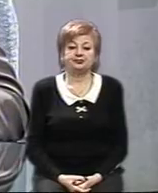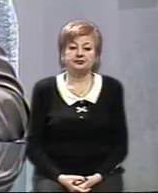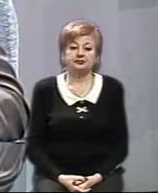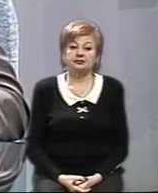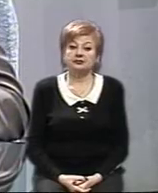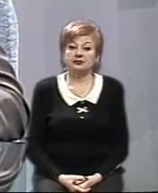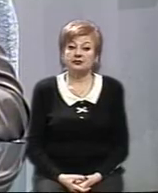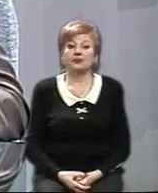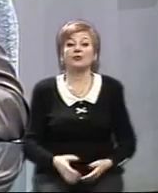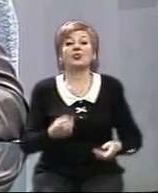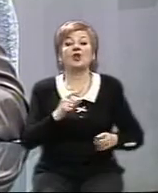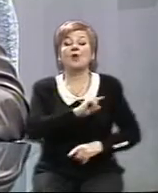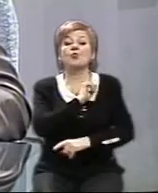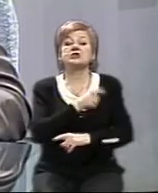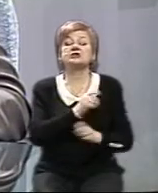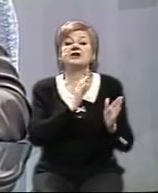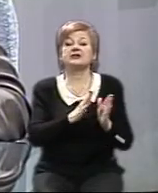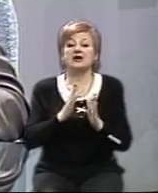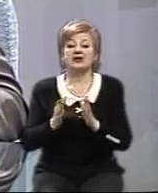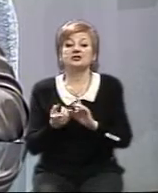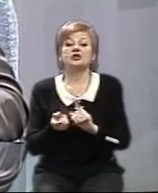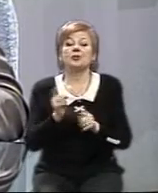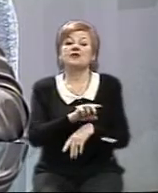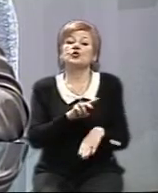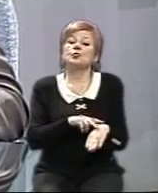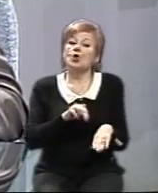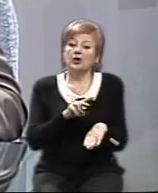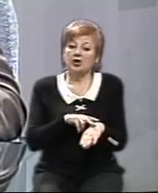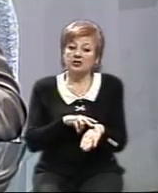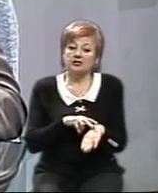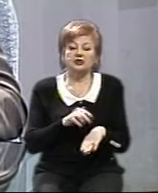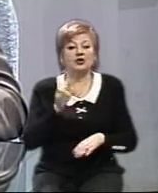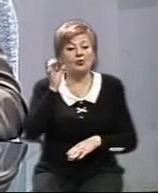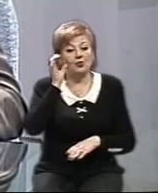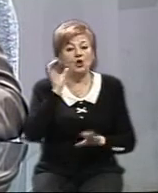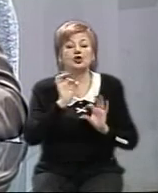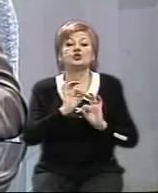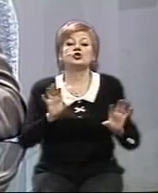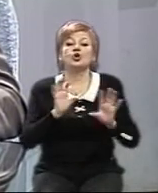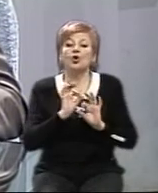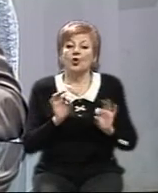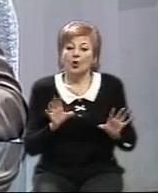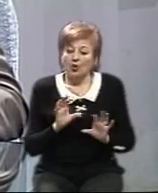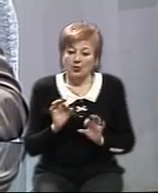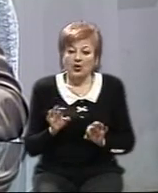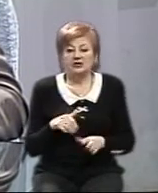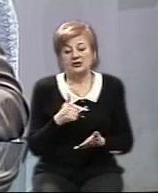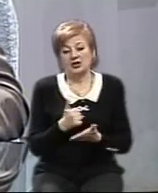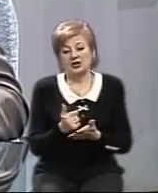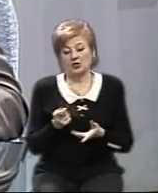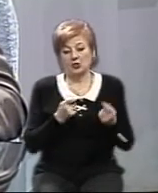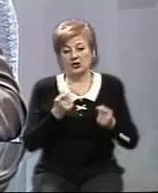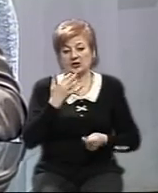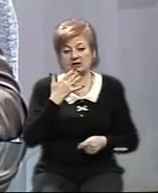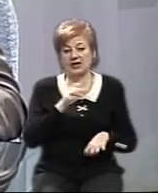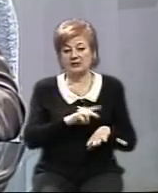На посилений режим праці переходять і правоохоронці. Давайте послухаємо коментар речниці Головного управління Національної